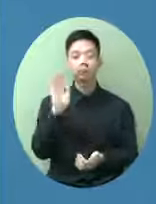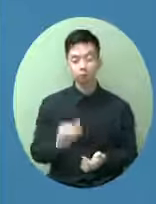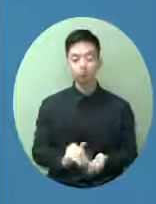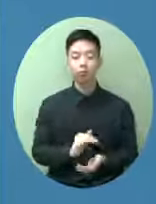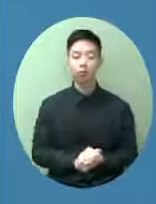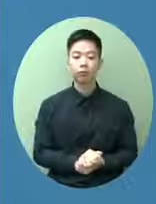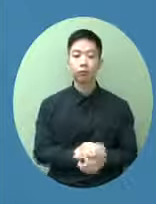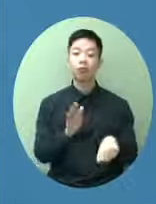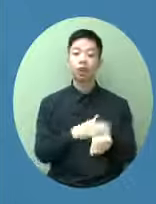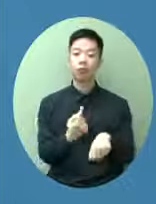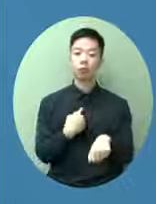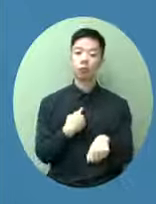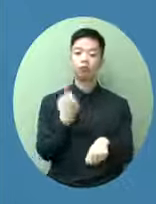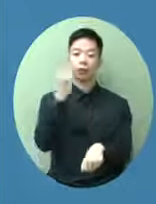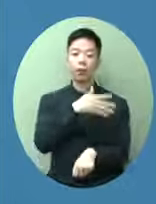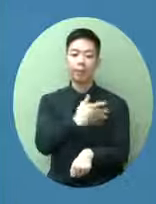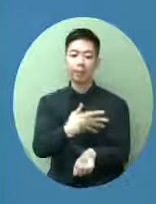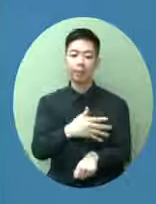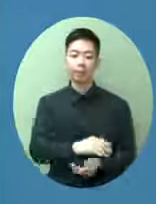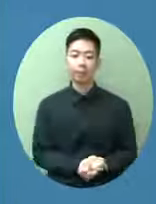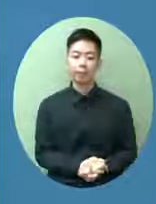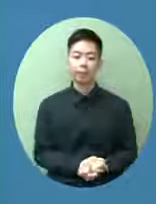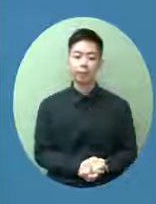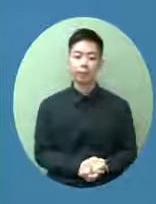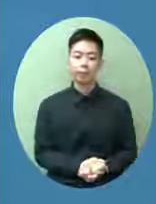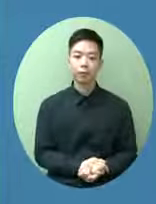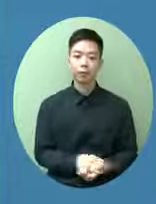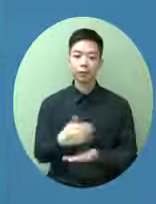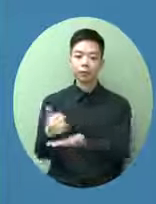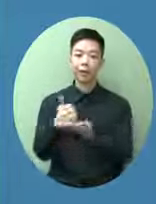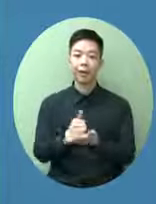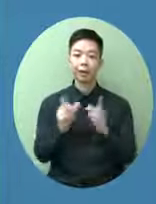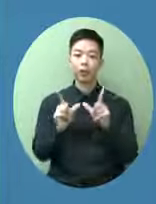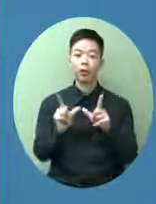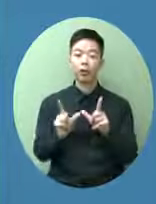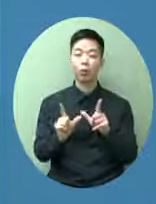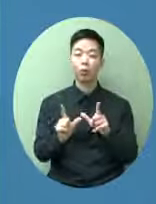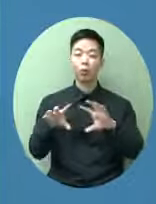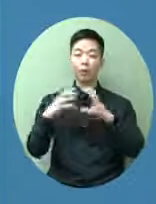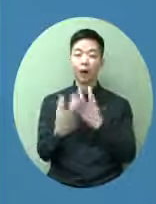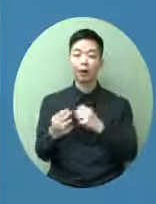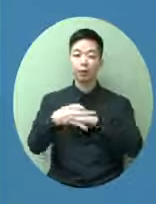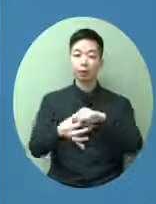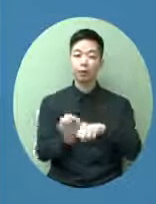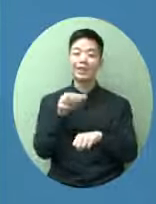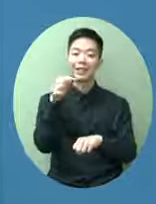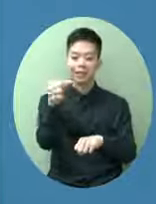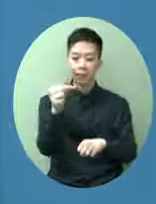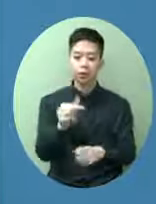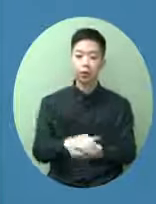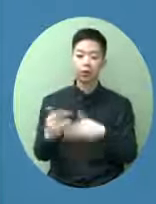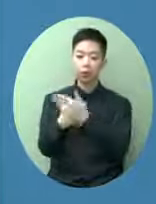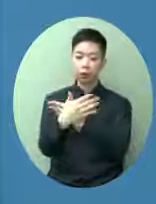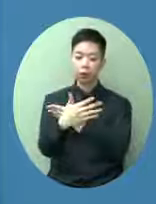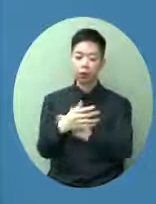碰巧我上個星期五就現請東盟十國東盟十國的總令在